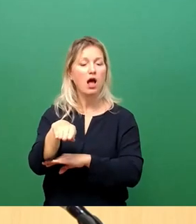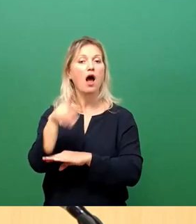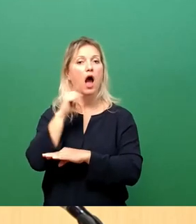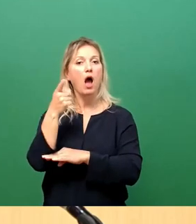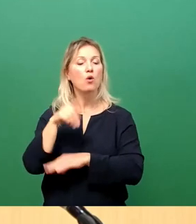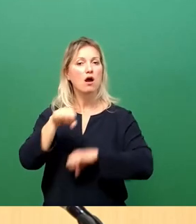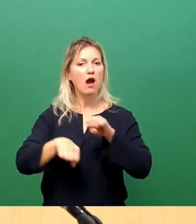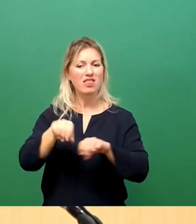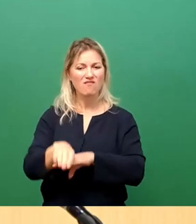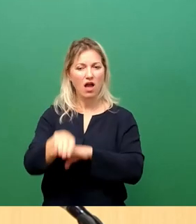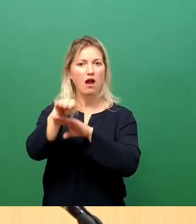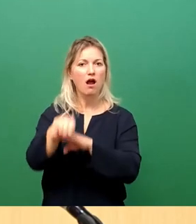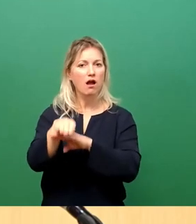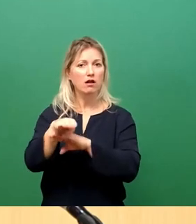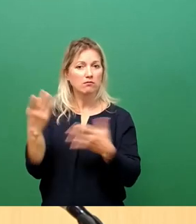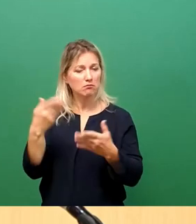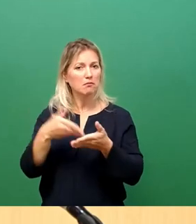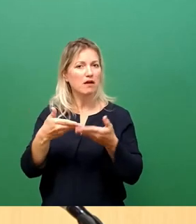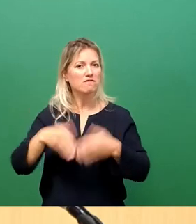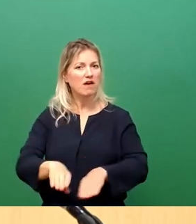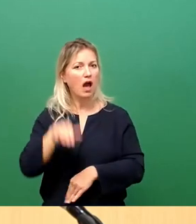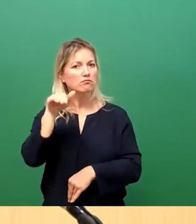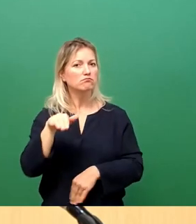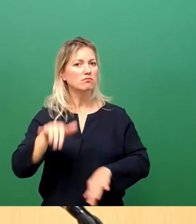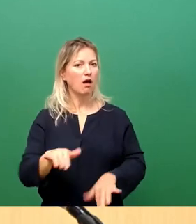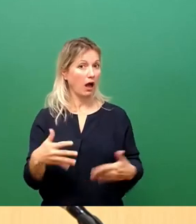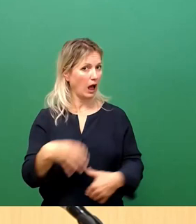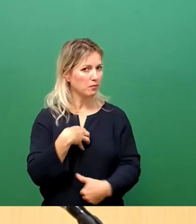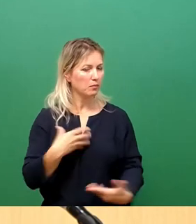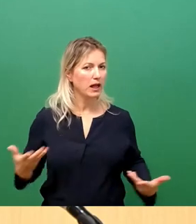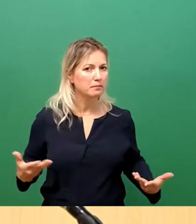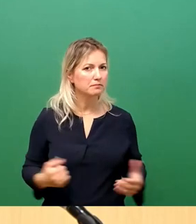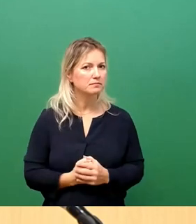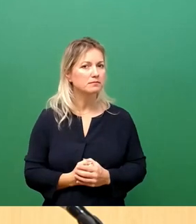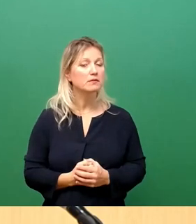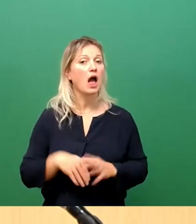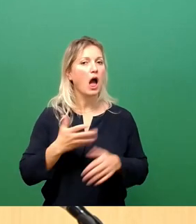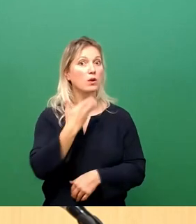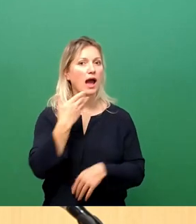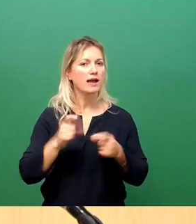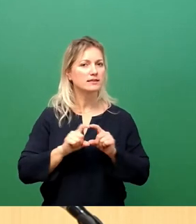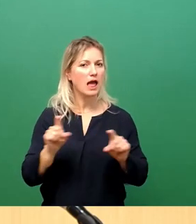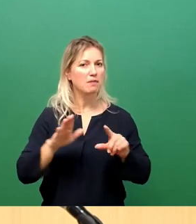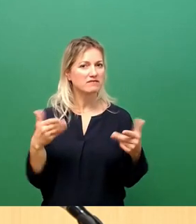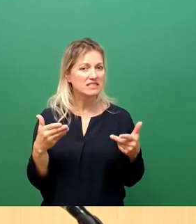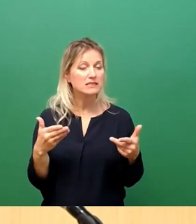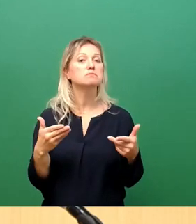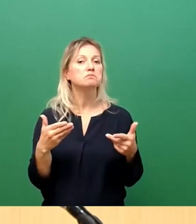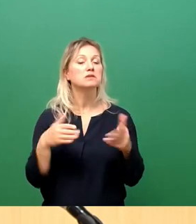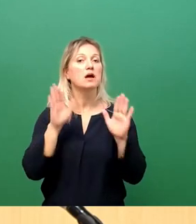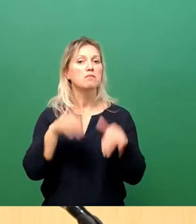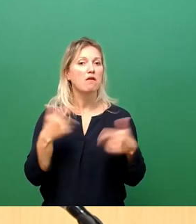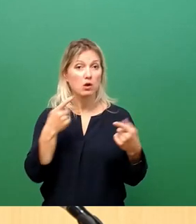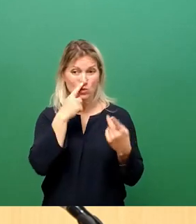alles kein Problem. Und zum Schluss heißt es immer, in allen Varianten würden alle Bäume fallen.